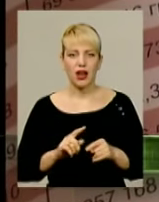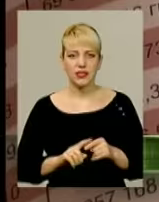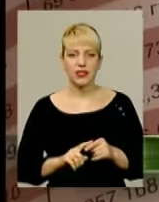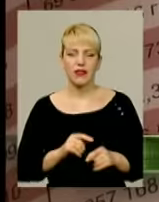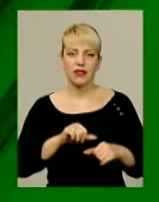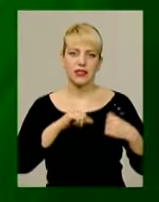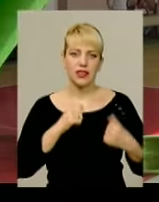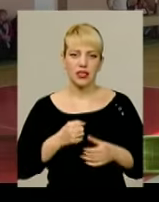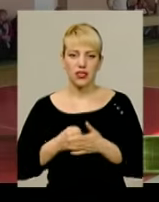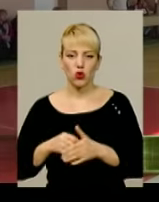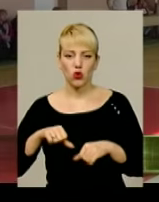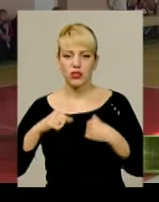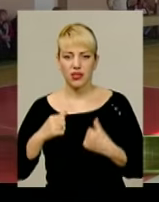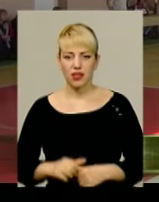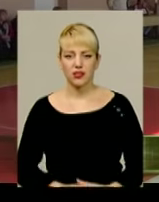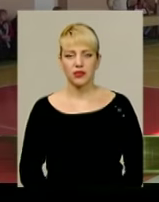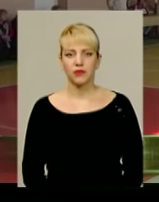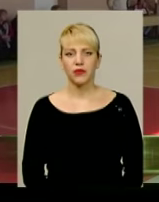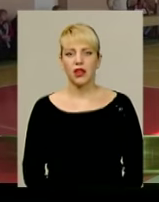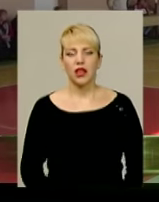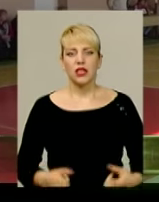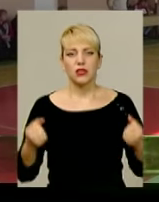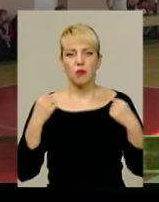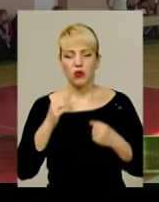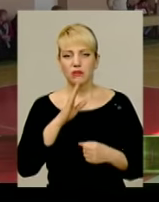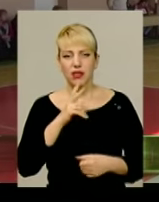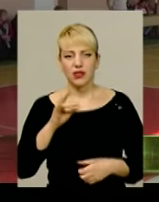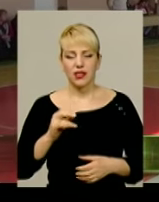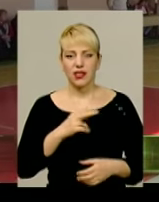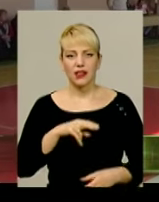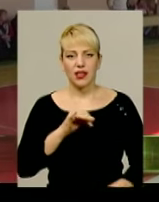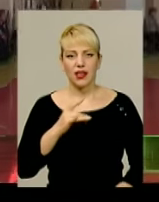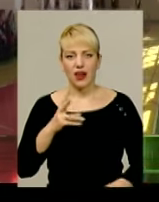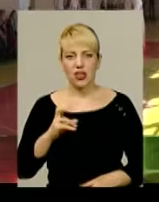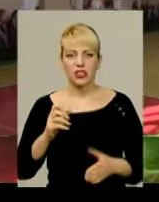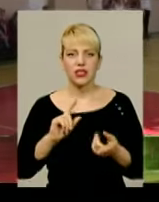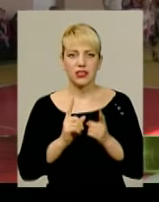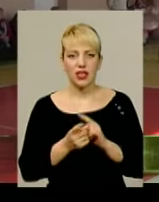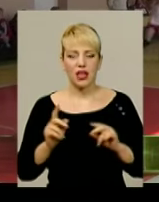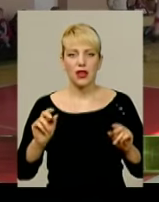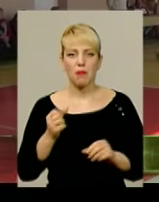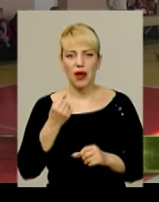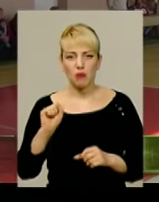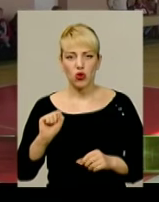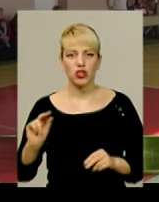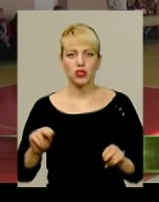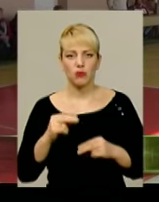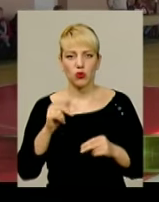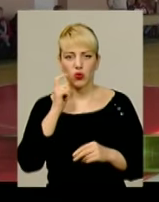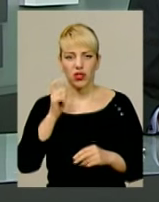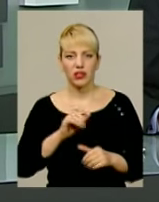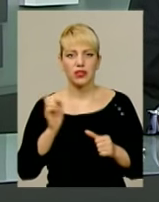до серця». Новини спорту. Спортсменки з Деражні стали переможцями Чемпіонату України з пляжного волейболу.